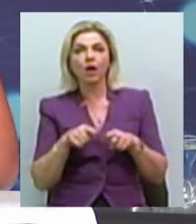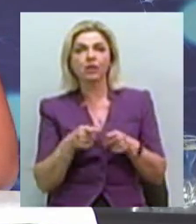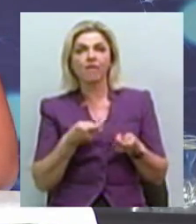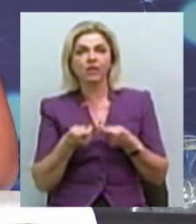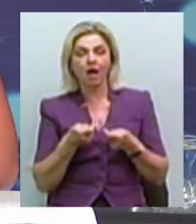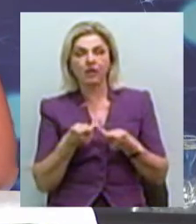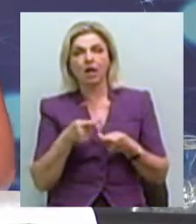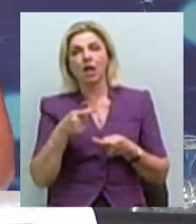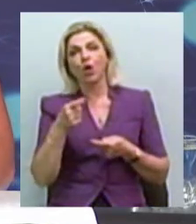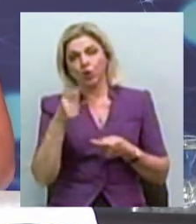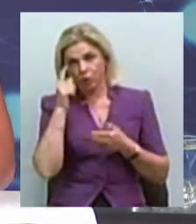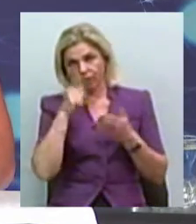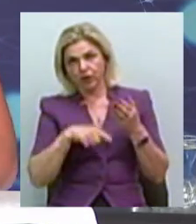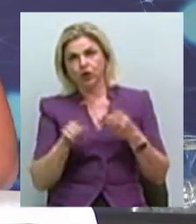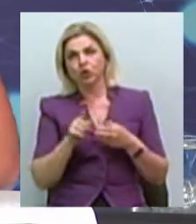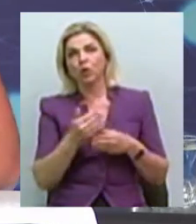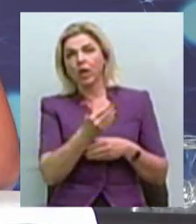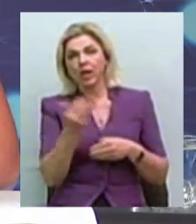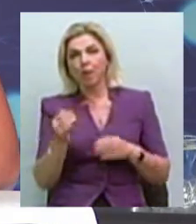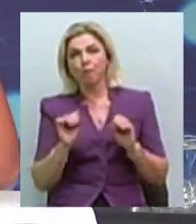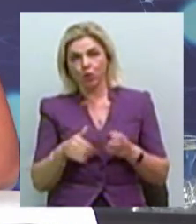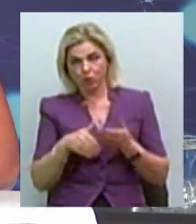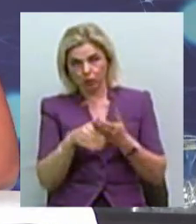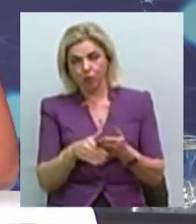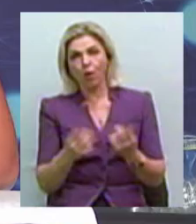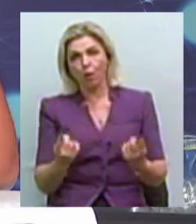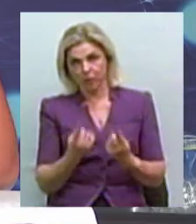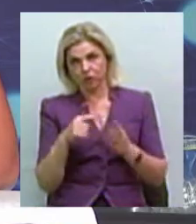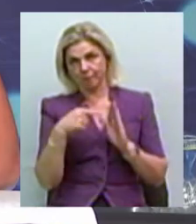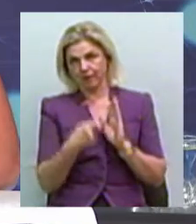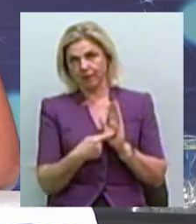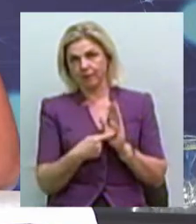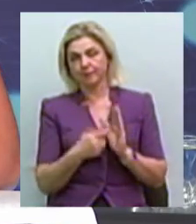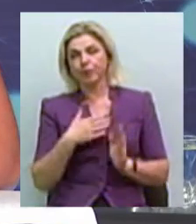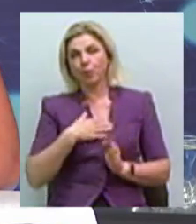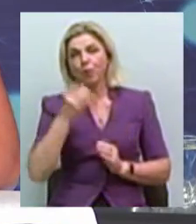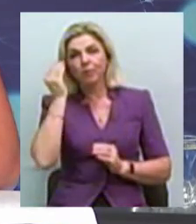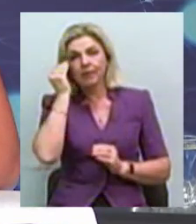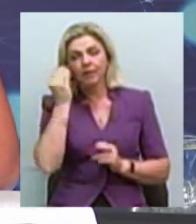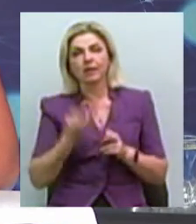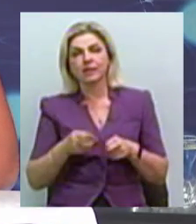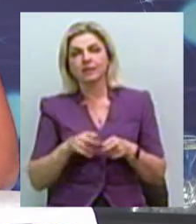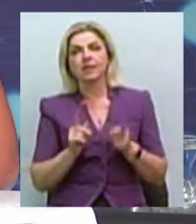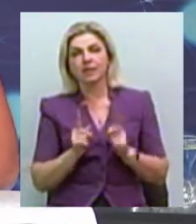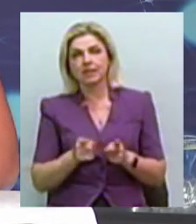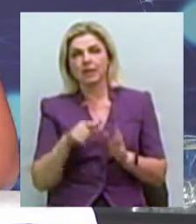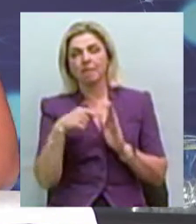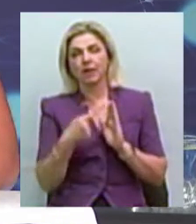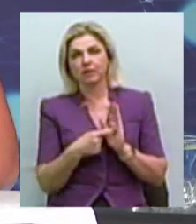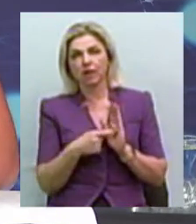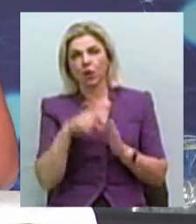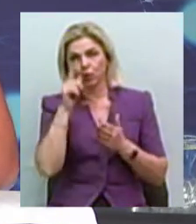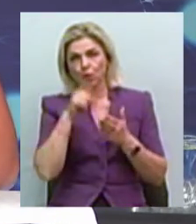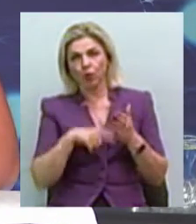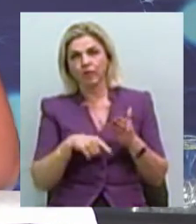повіра людей в те, що їм можуть допомогти, це, звичайно, питання. На мою думку, що дійсно це питання більш довіри до влади,